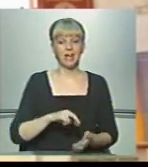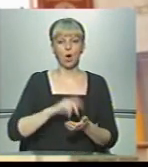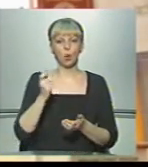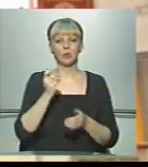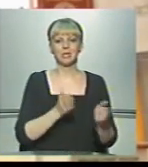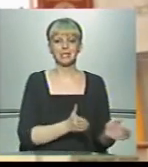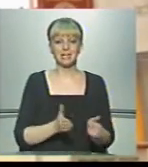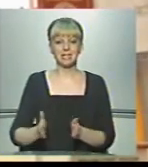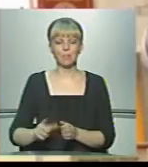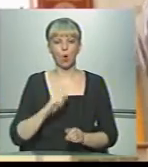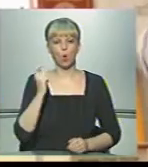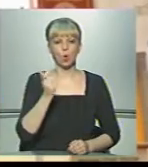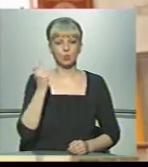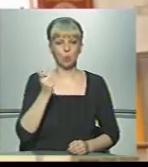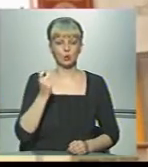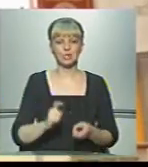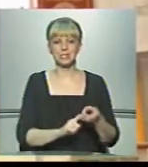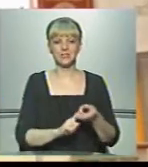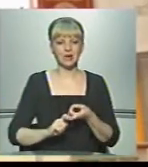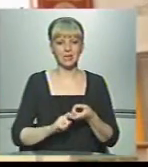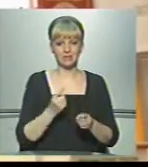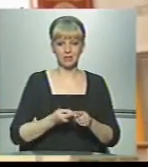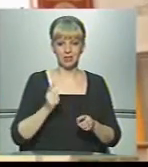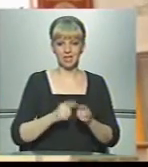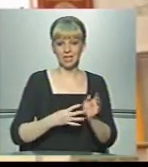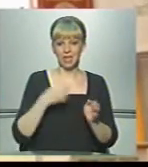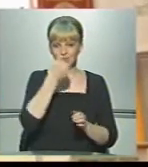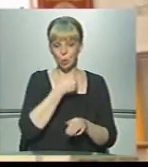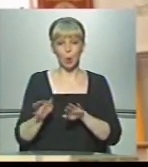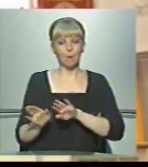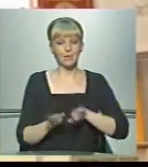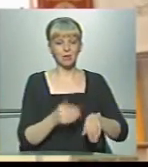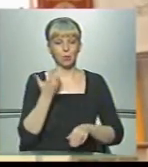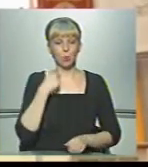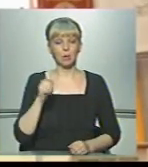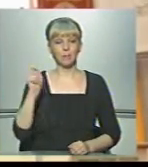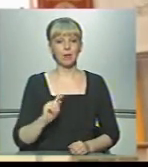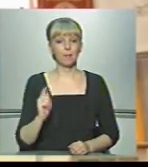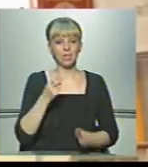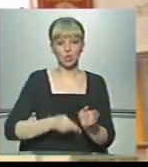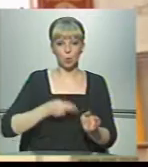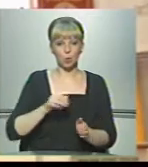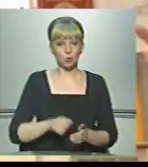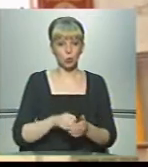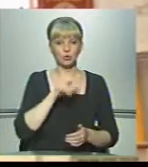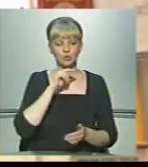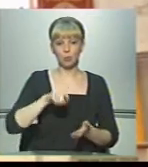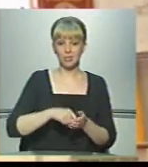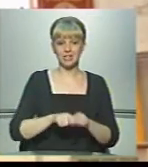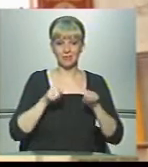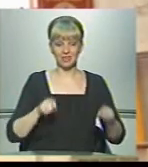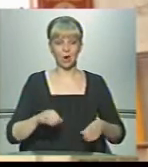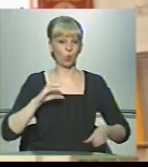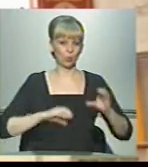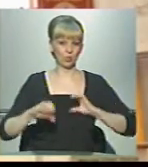систему господарських зв'язків. Це дев'ять років після того, як приїхав перший потяг у Чернівці, у місті відкрили